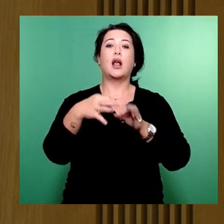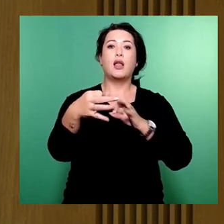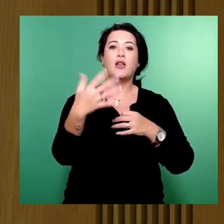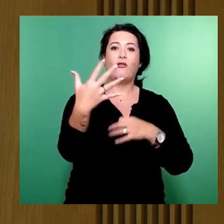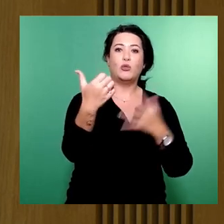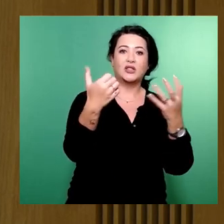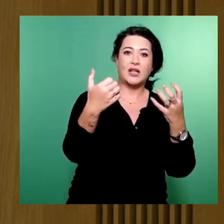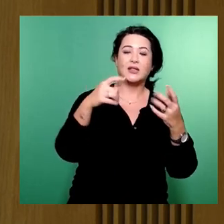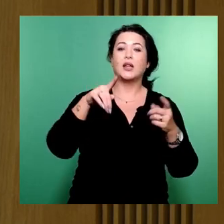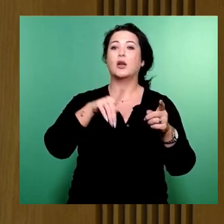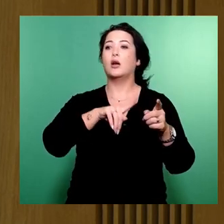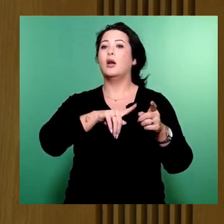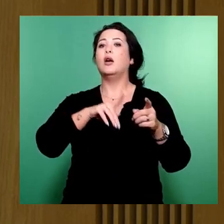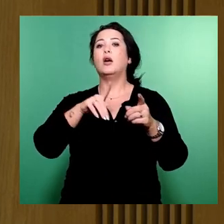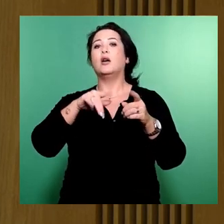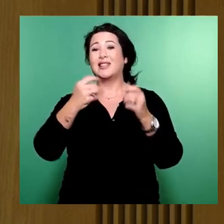und Schillerplatz verändert?